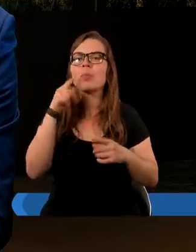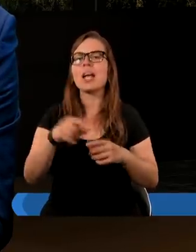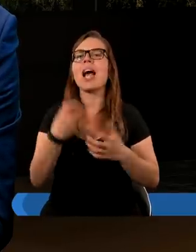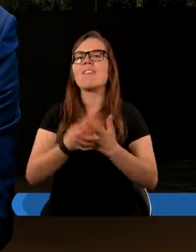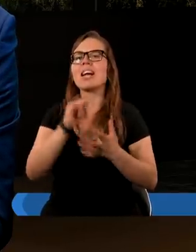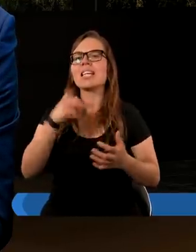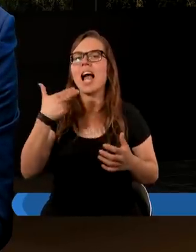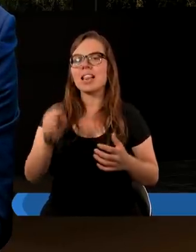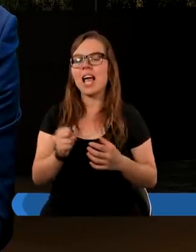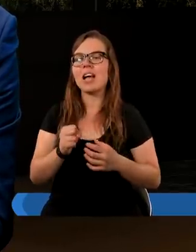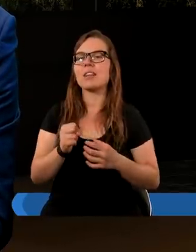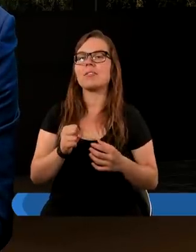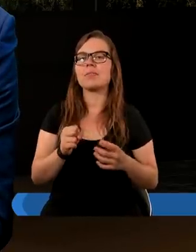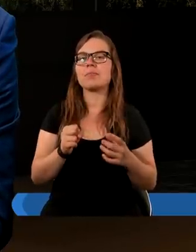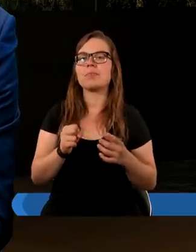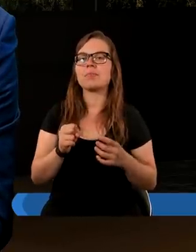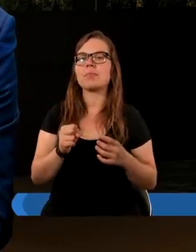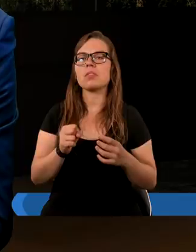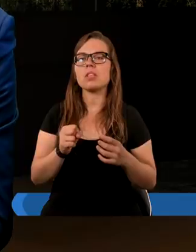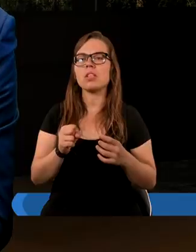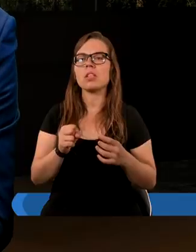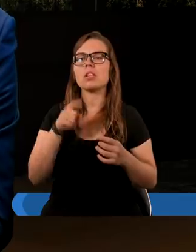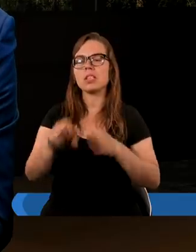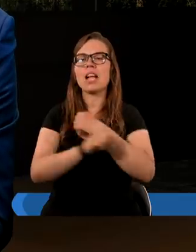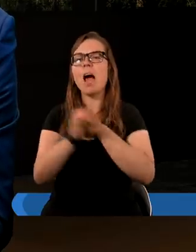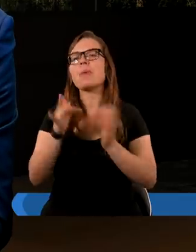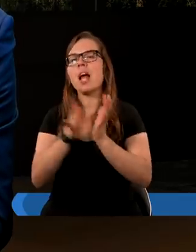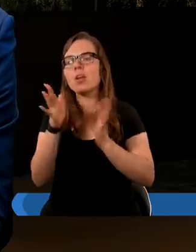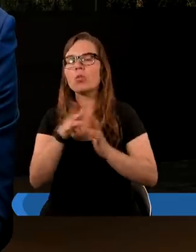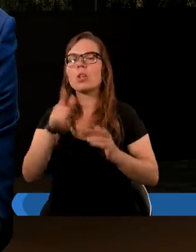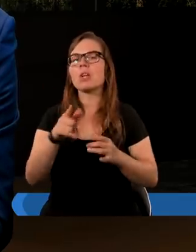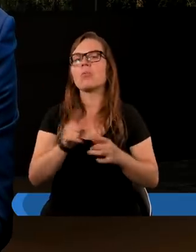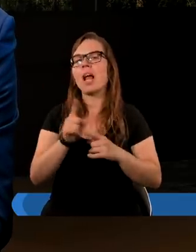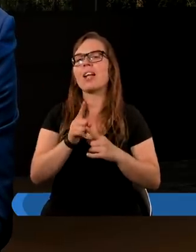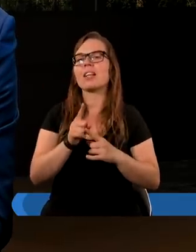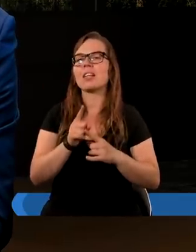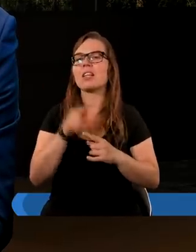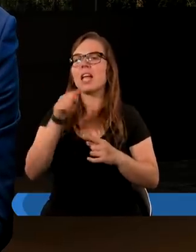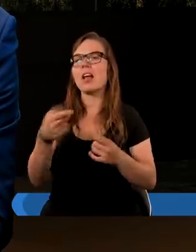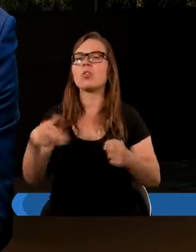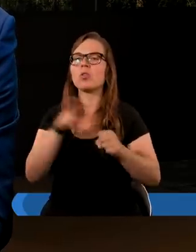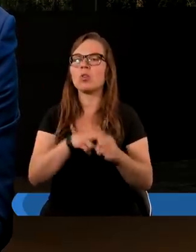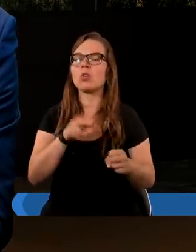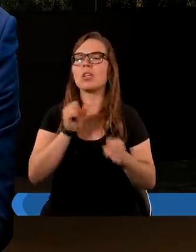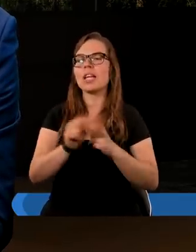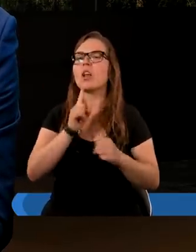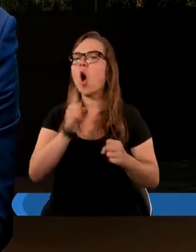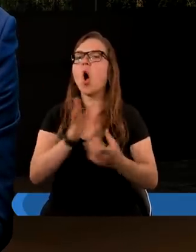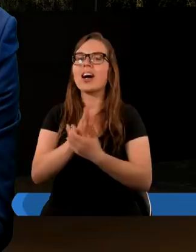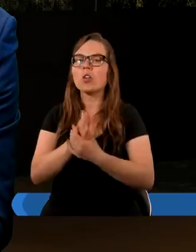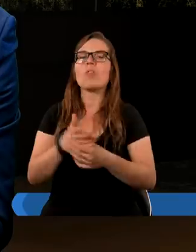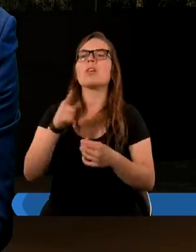Jana, on jest tym, który zastępuje Jezusa, jest tym parakletosem, czyli ten, który jest orędownikiem,